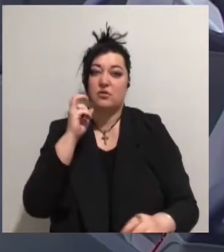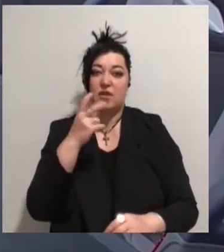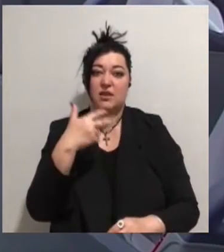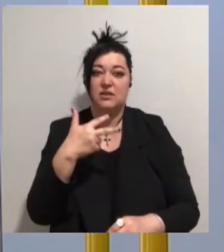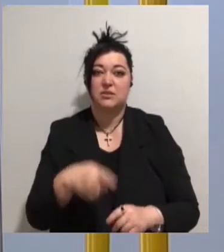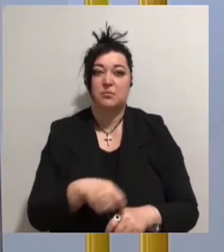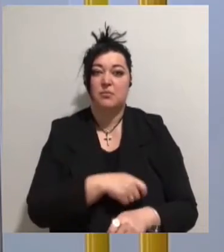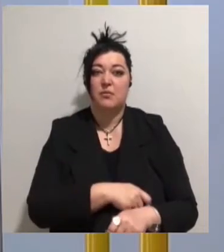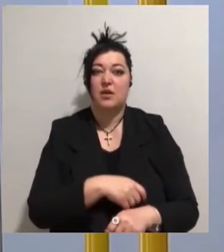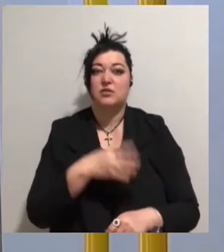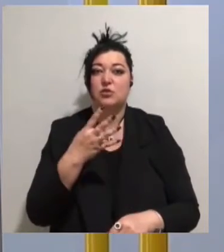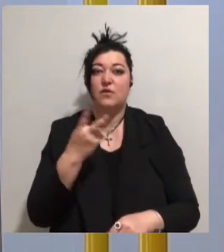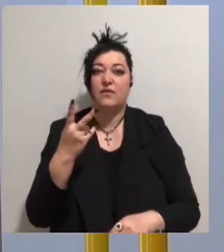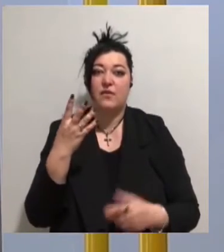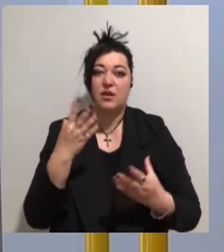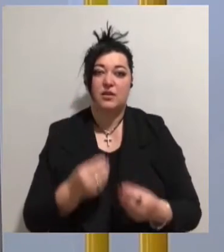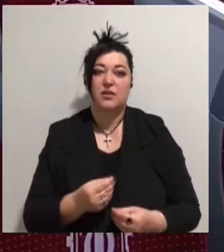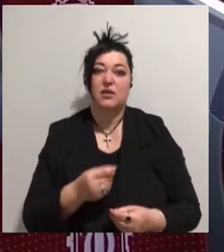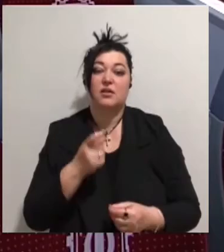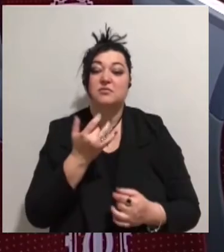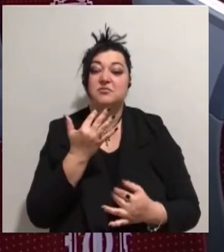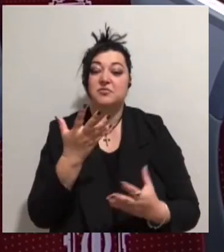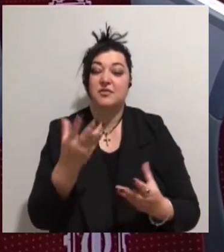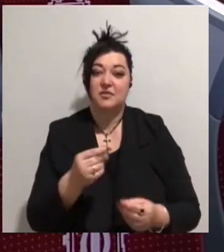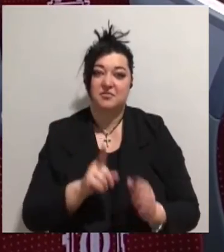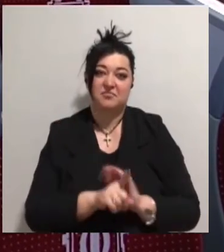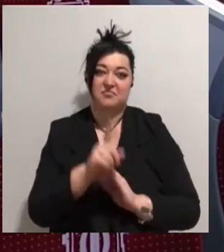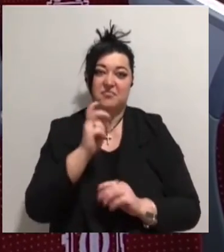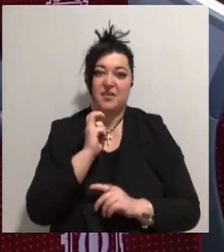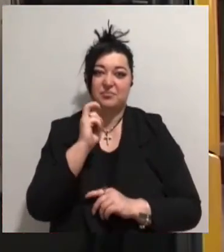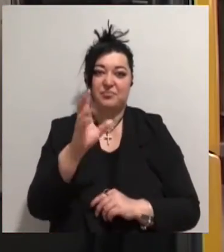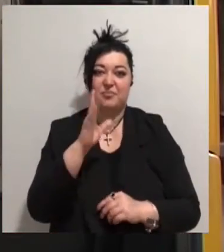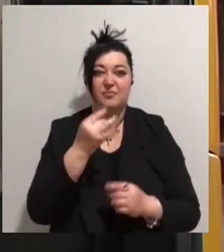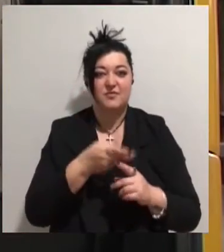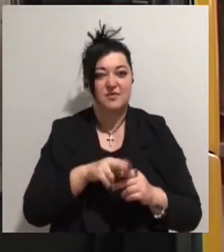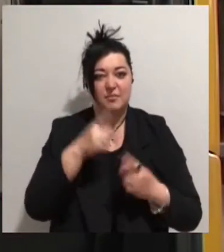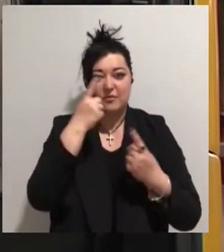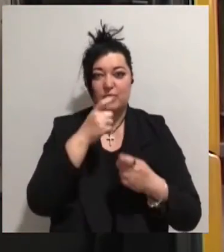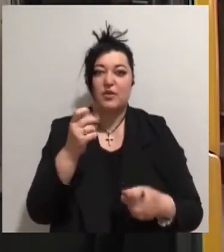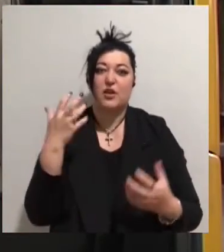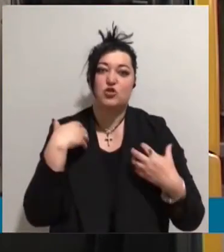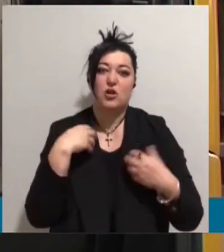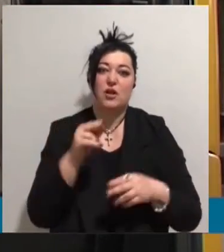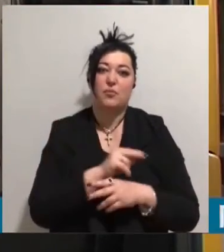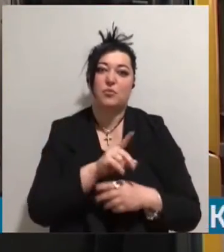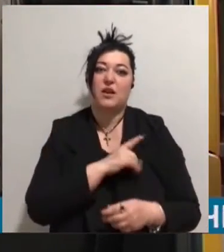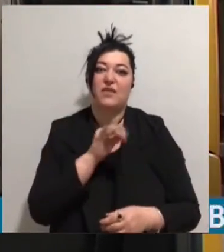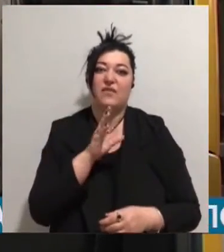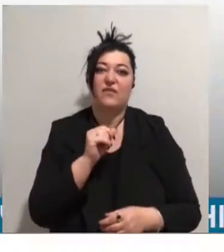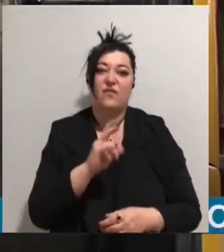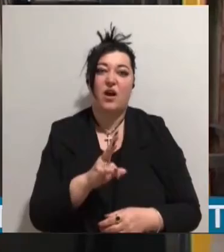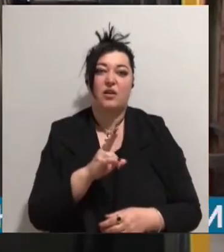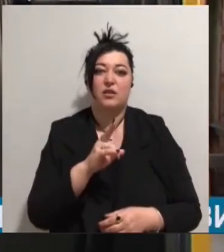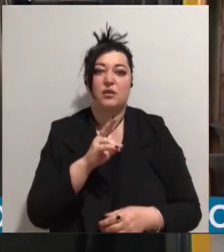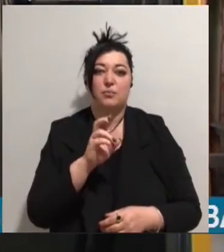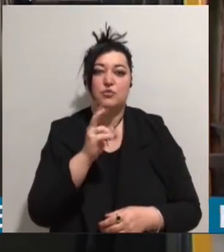42 дні. За кілька тижнів має вийти на маршрут. Про це повідомив начальник вагону ремонтних майстерень Іван Цюро. Практично вагон повністю